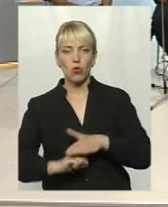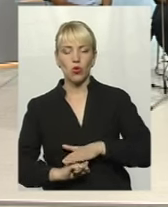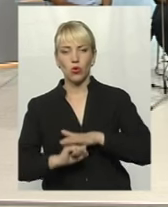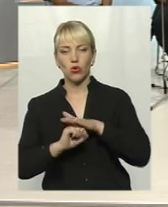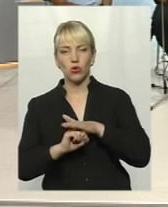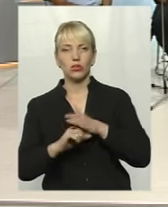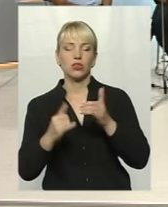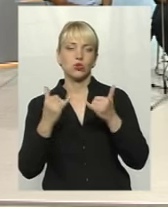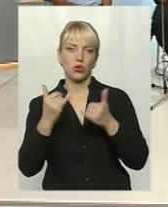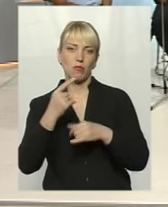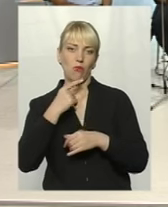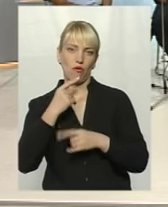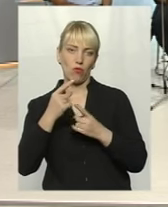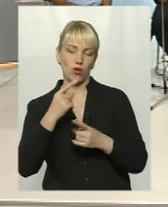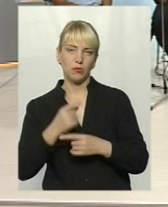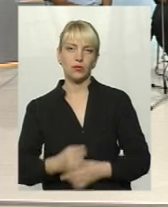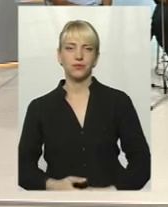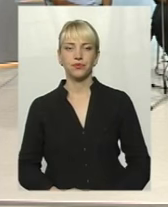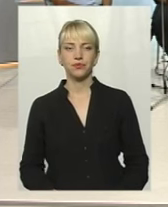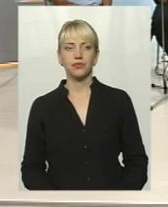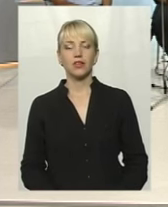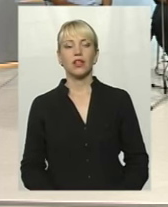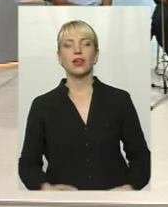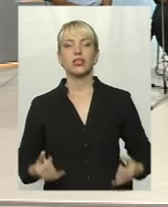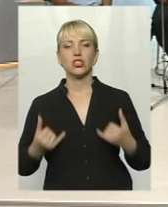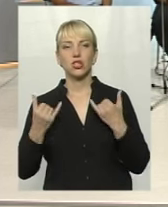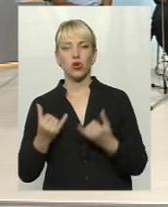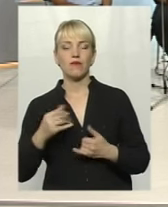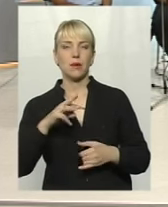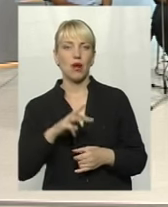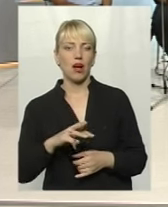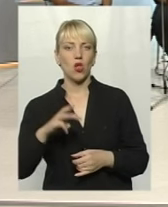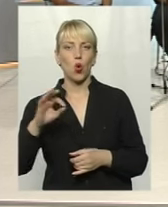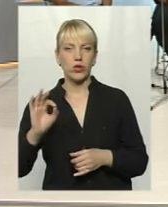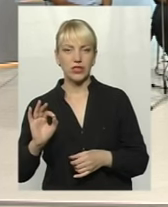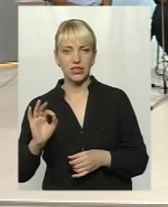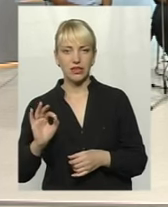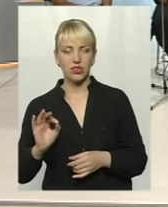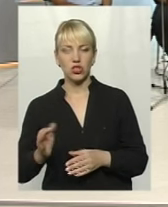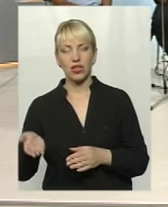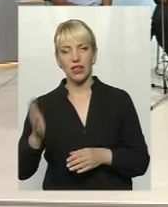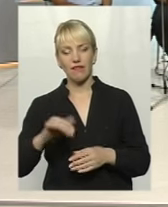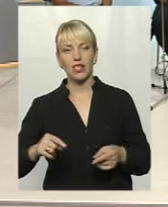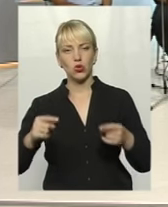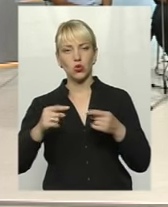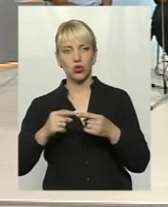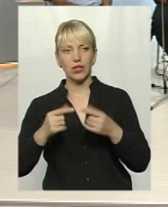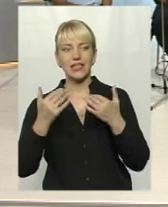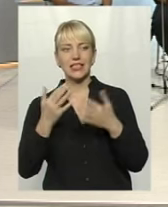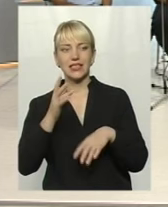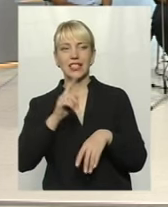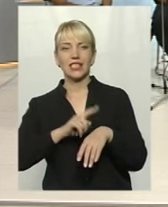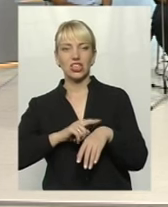сьогодні і поговоримо. Отже, шановний Михайло Олексійовичу, давайте уточнимо, скільки часу ви вже